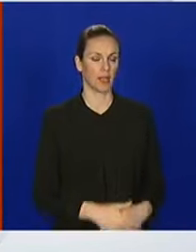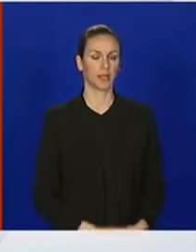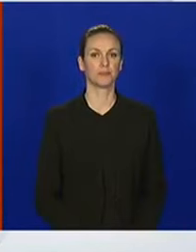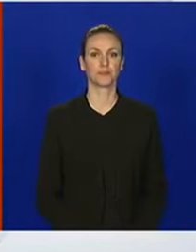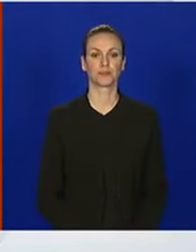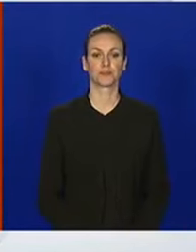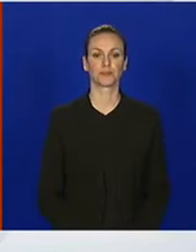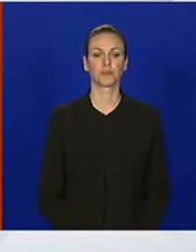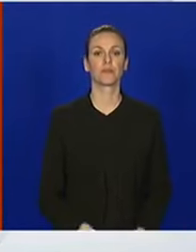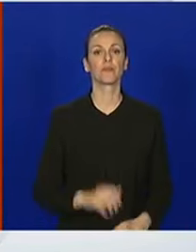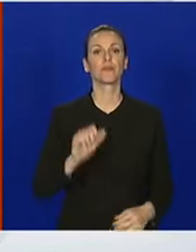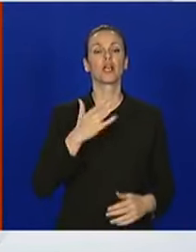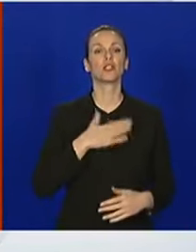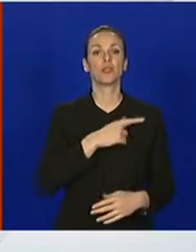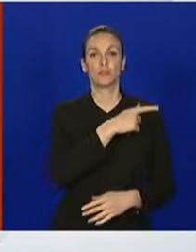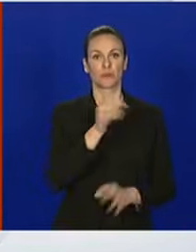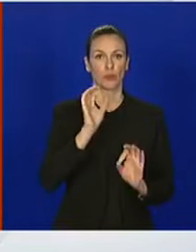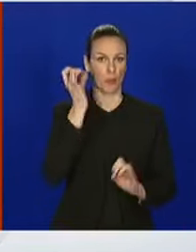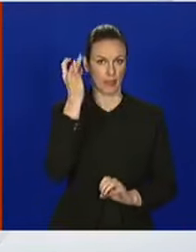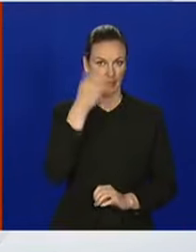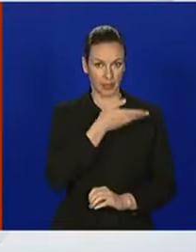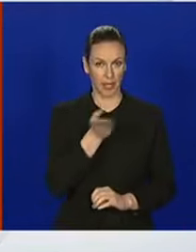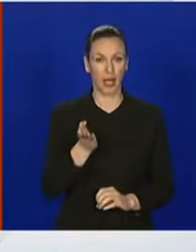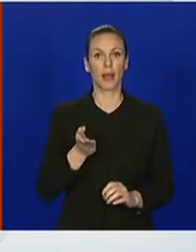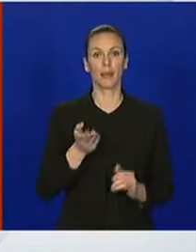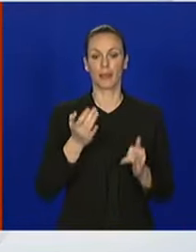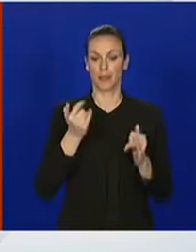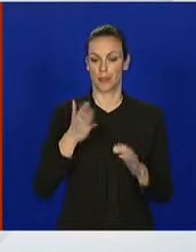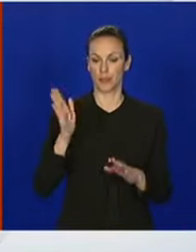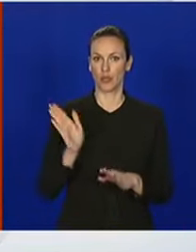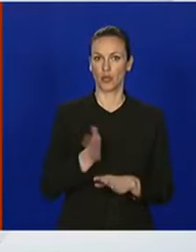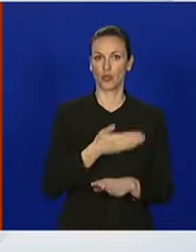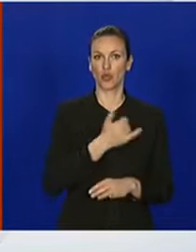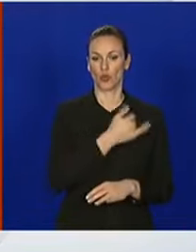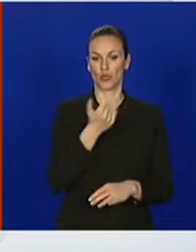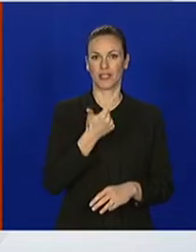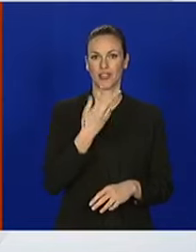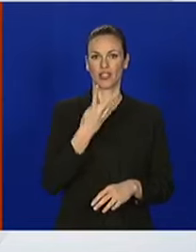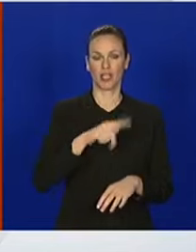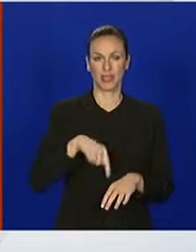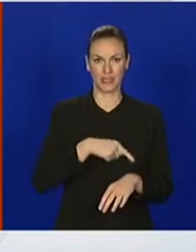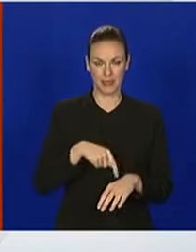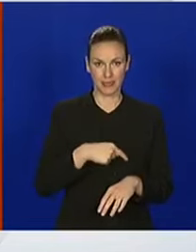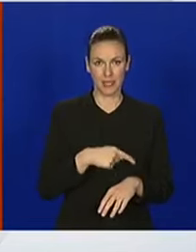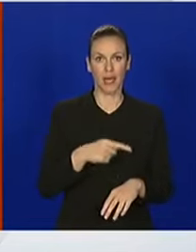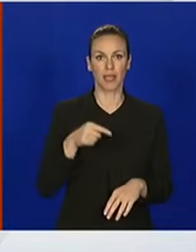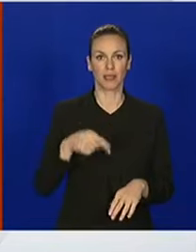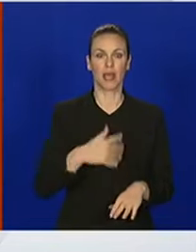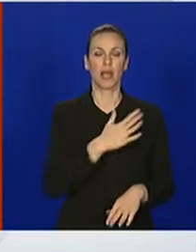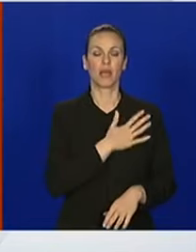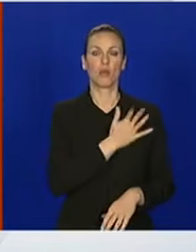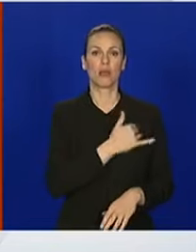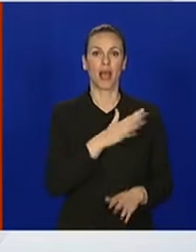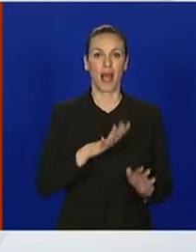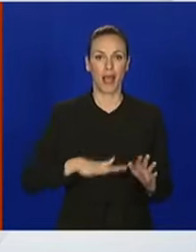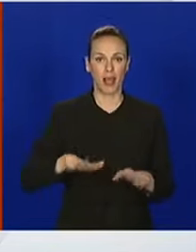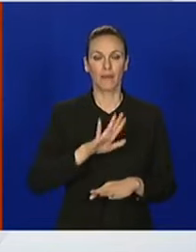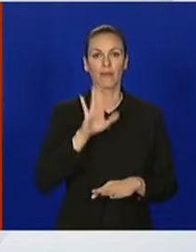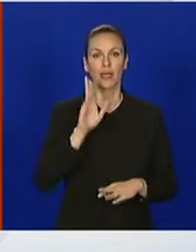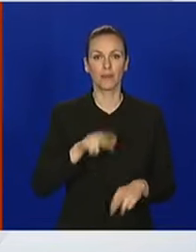Želim vam dobar dan. Evo u proteklom 24-satnom razdoblju u Republici Hrvatskoj